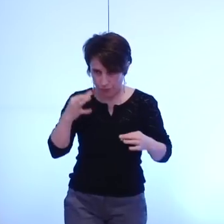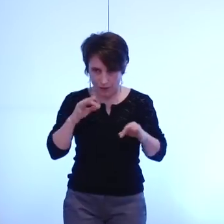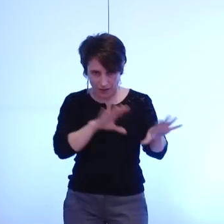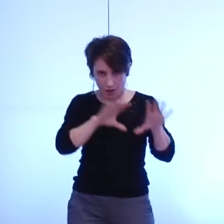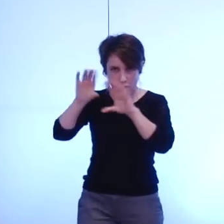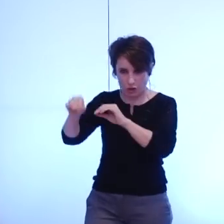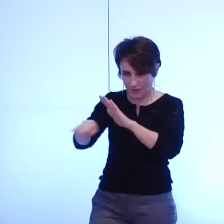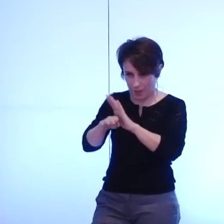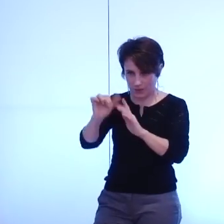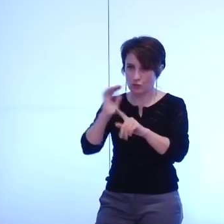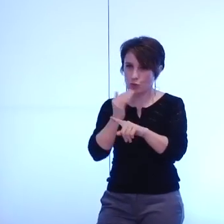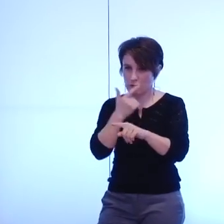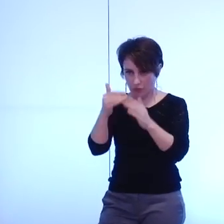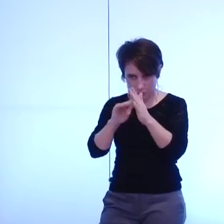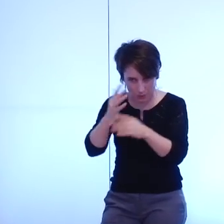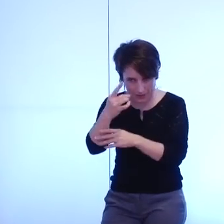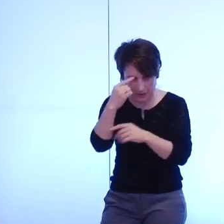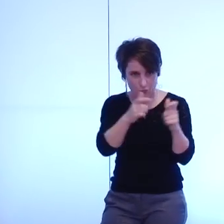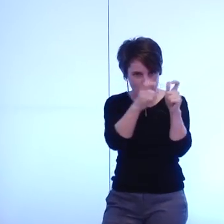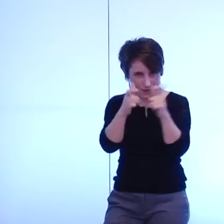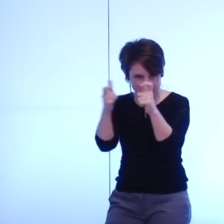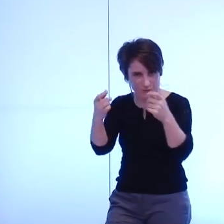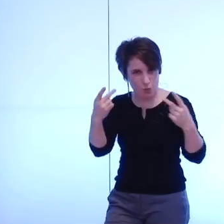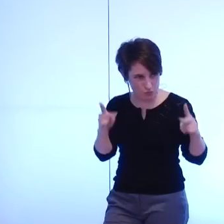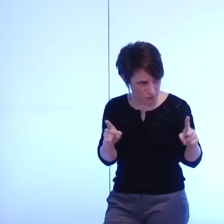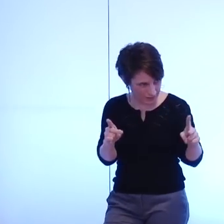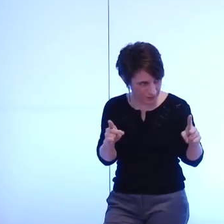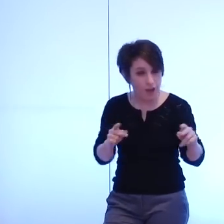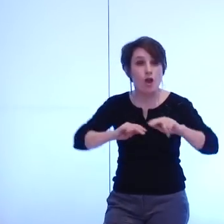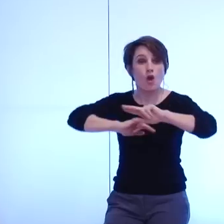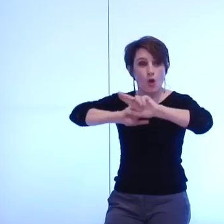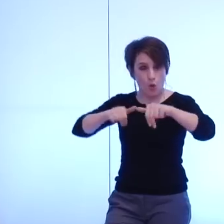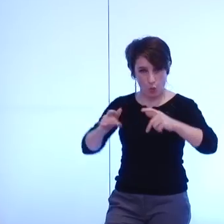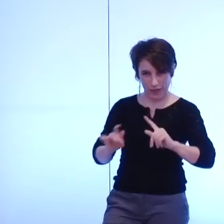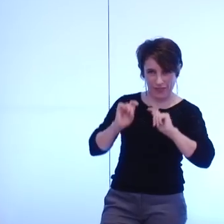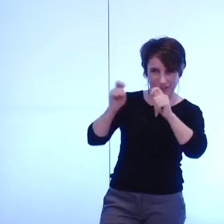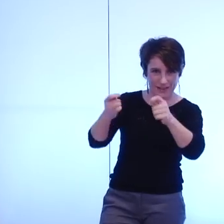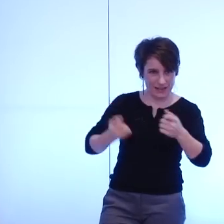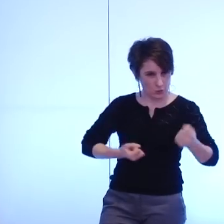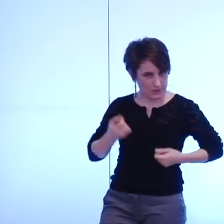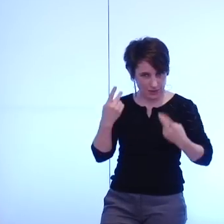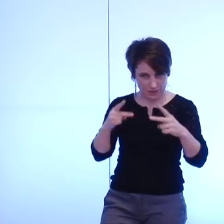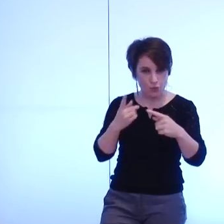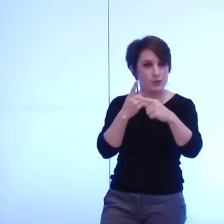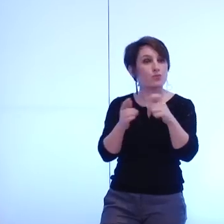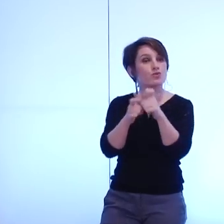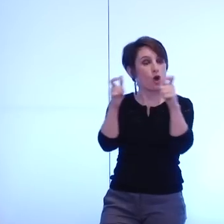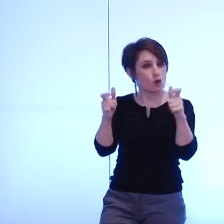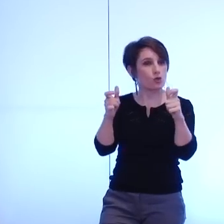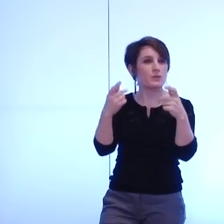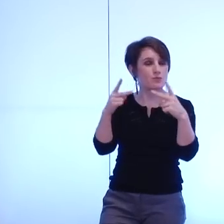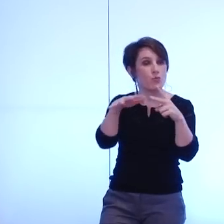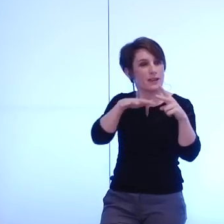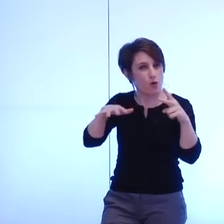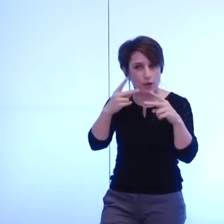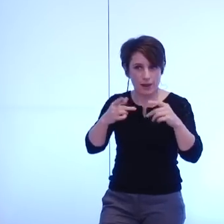1er janvier 2015 sur les établissements publics les contrats de délégation de services et des entreprises publiques locales de la ville